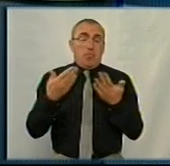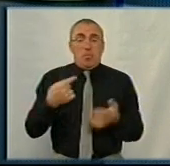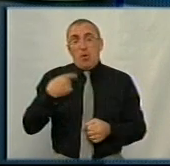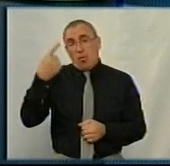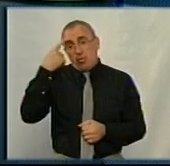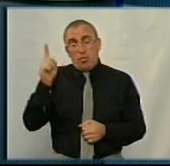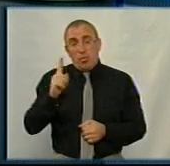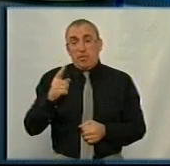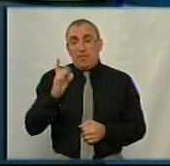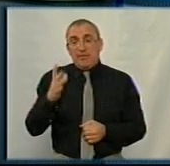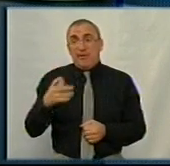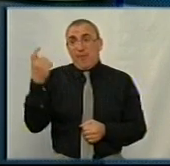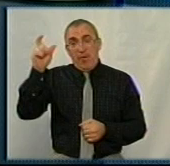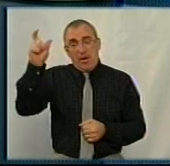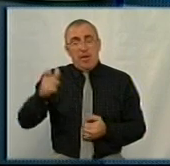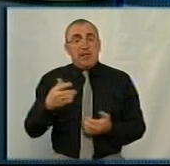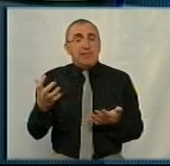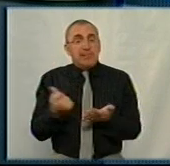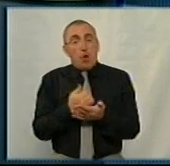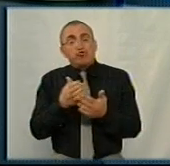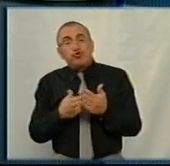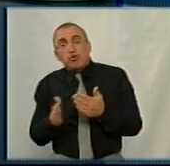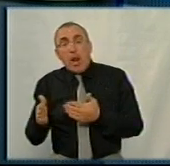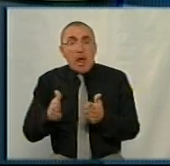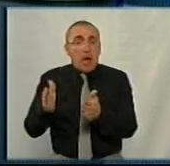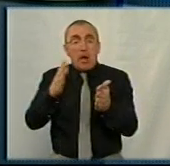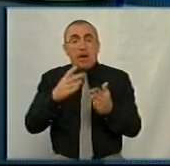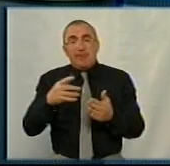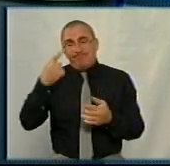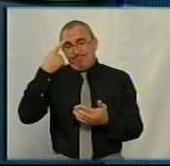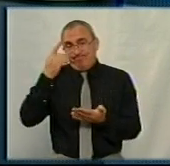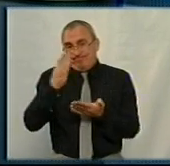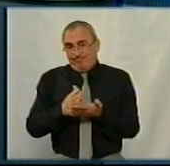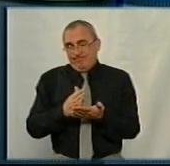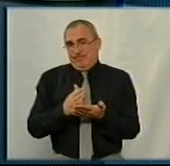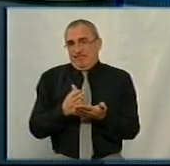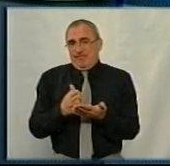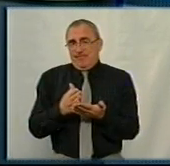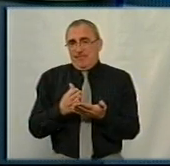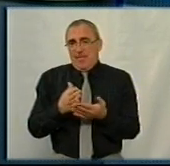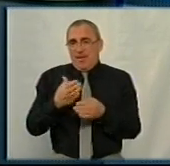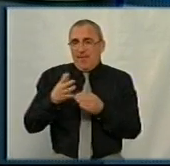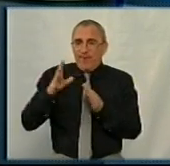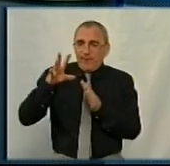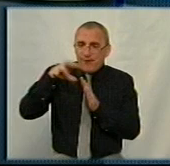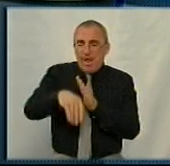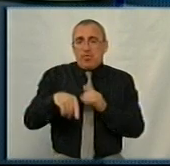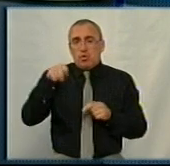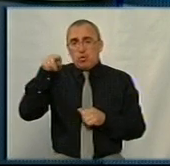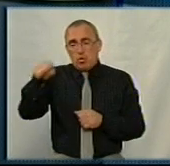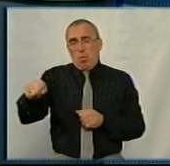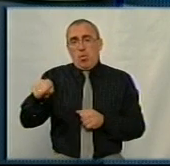я думаю, що разом з власником треба знаходити шляхи раціональної отримання саме необхідної частки вкладати саме в той